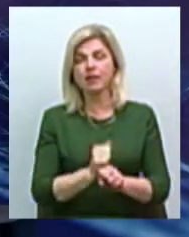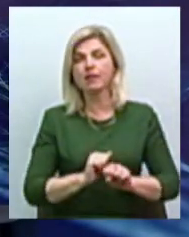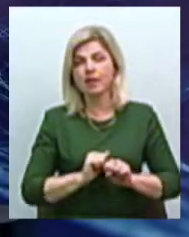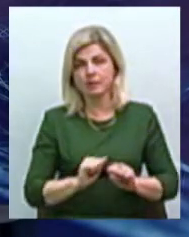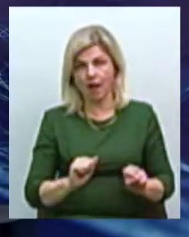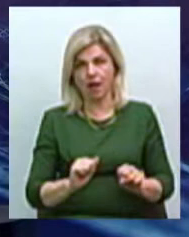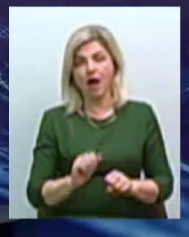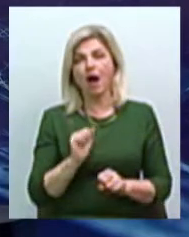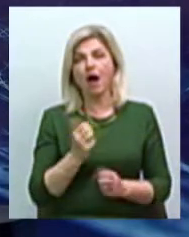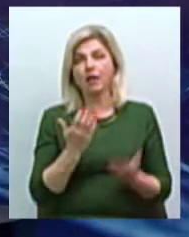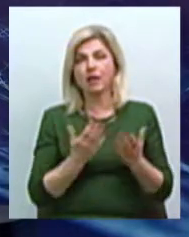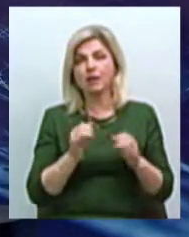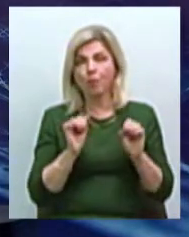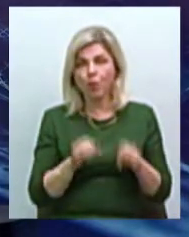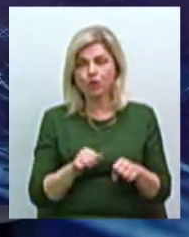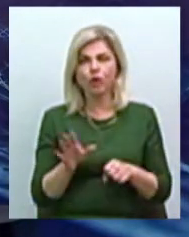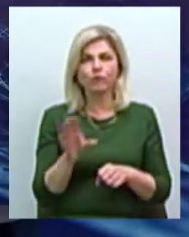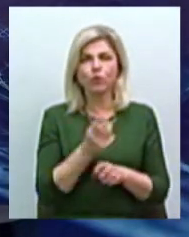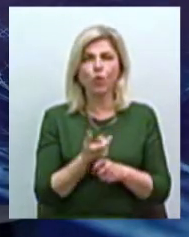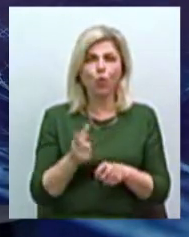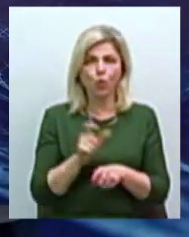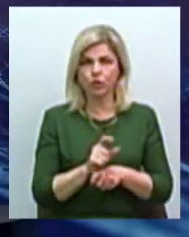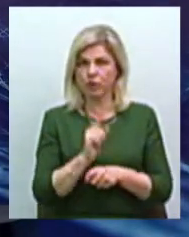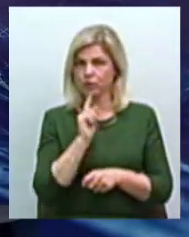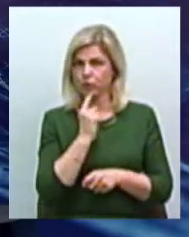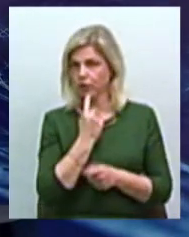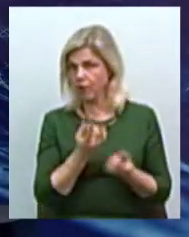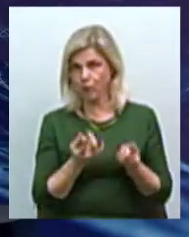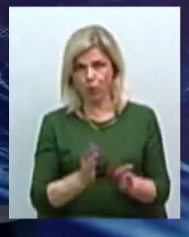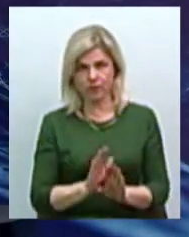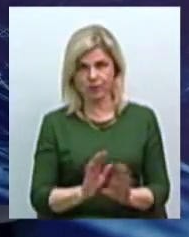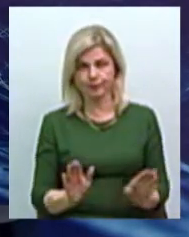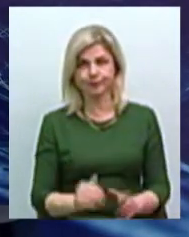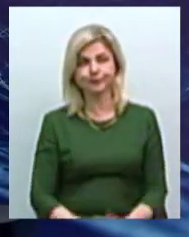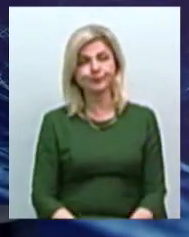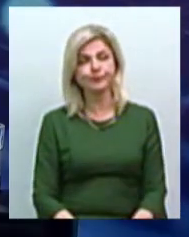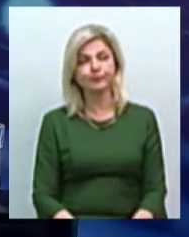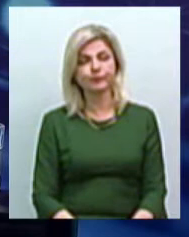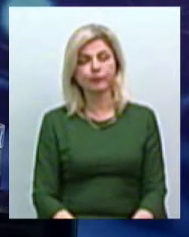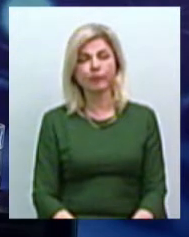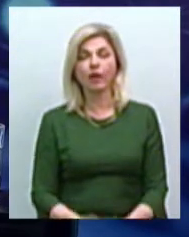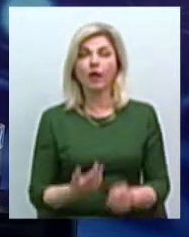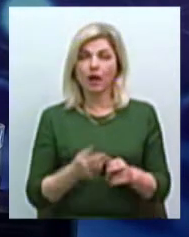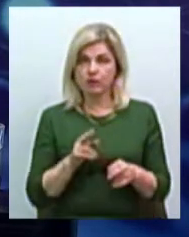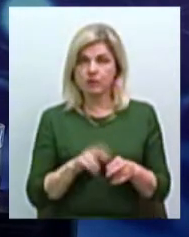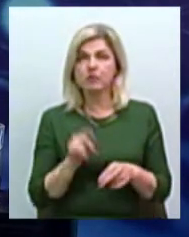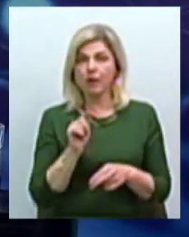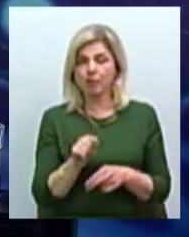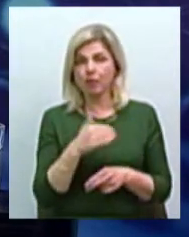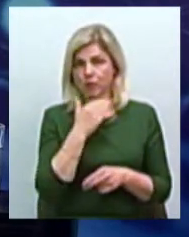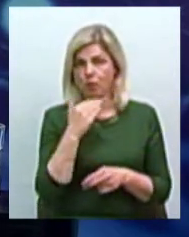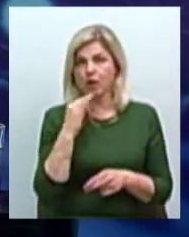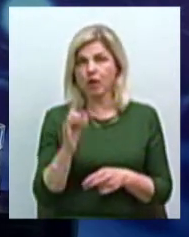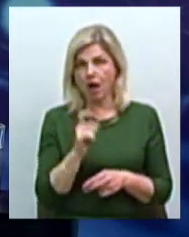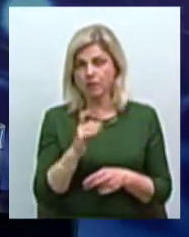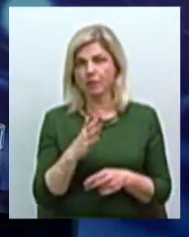А якщо можна, все дуже непросто. Ну так, про це ми неодноразово зазначали в наших